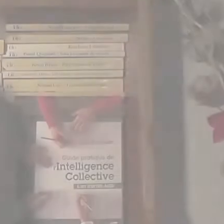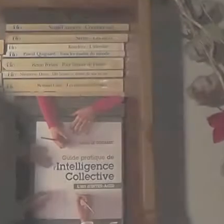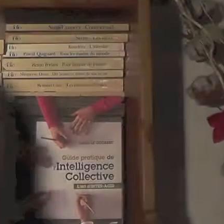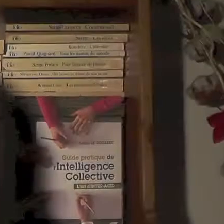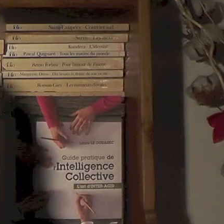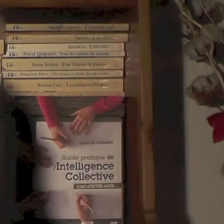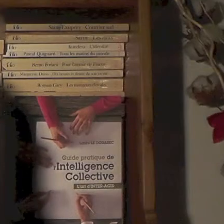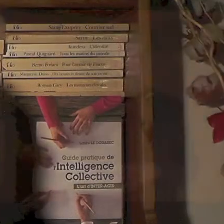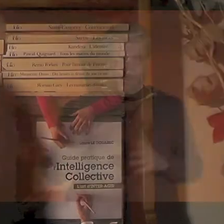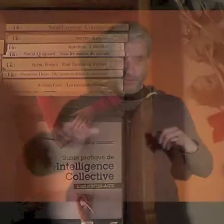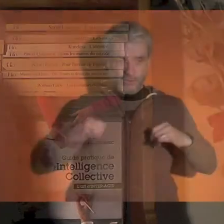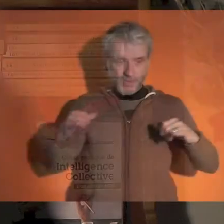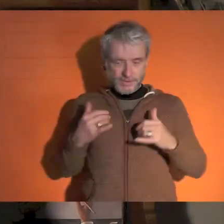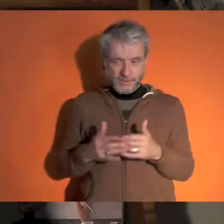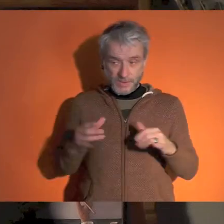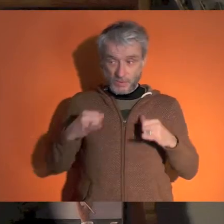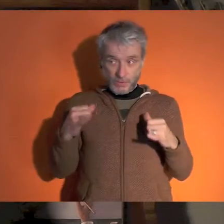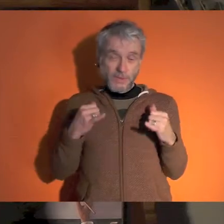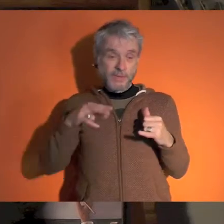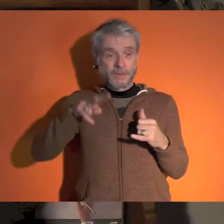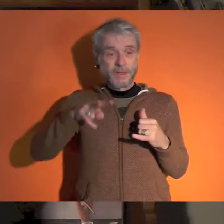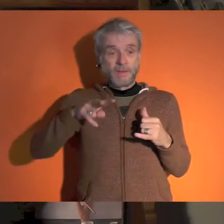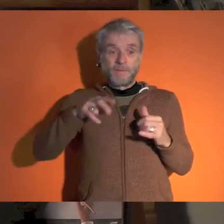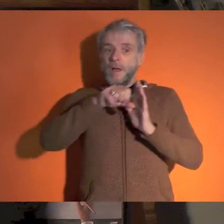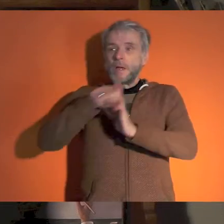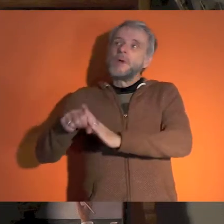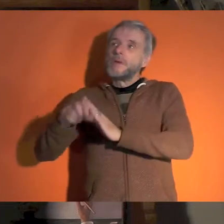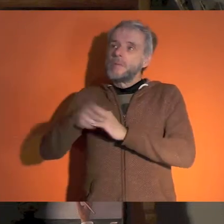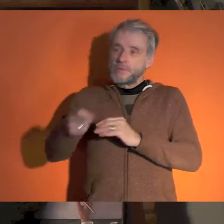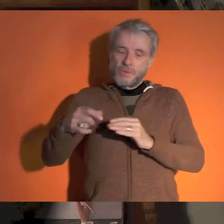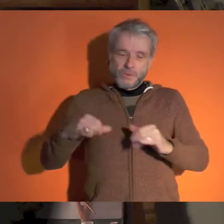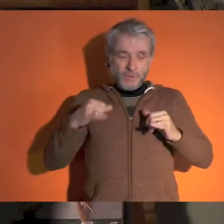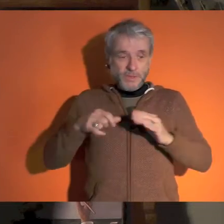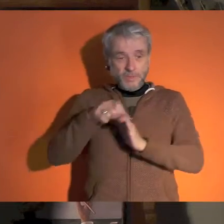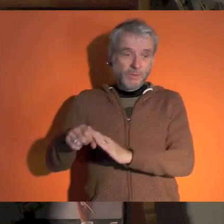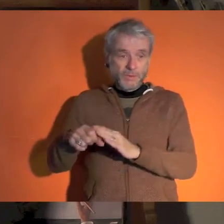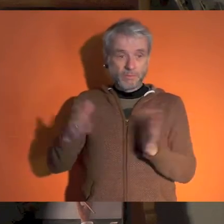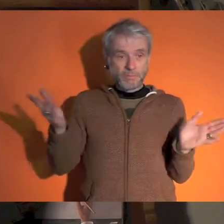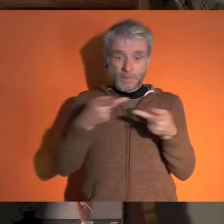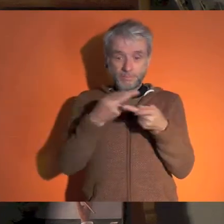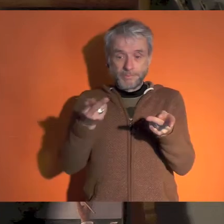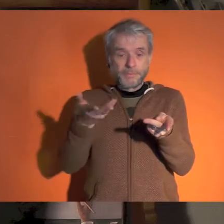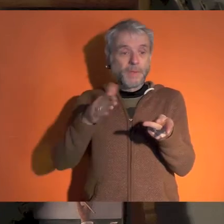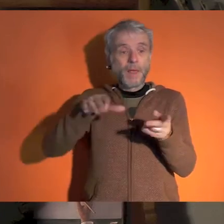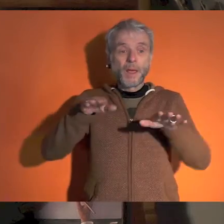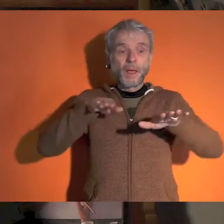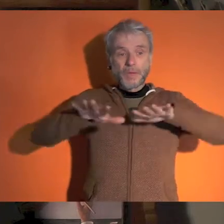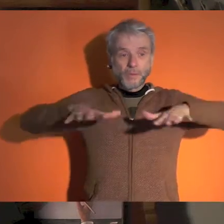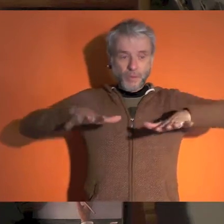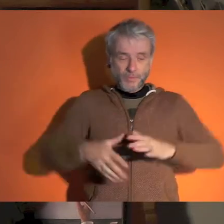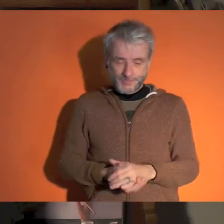La jeunesse doit être une des priorités, évidemment. Après, une fois qu'on a dit ça, comment on le fait